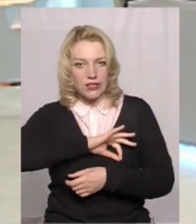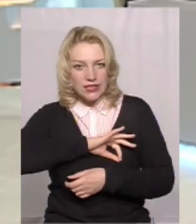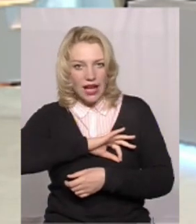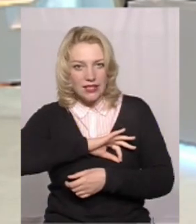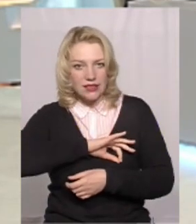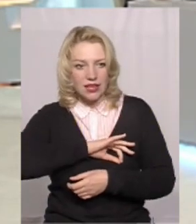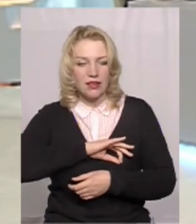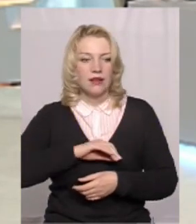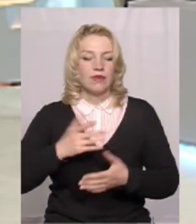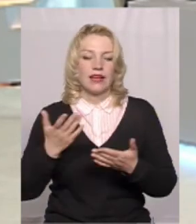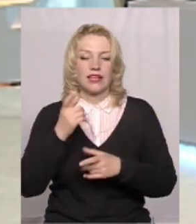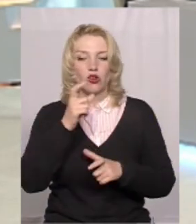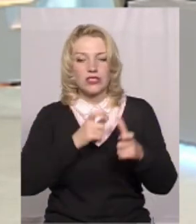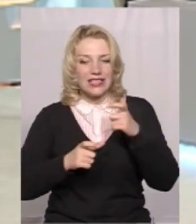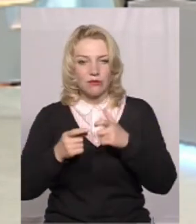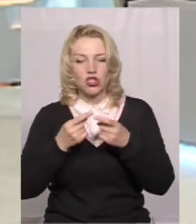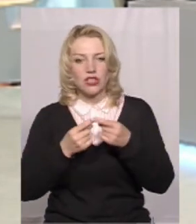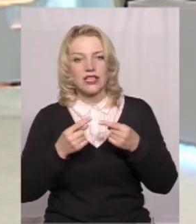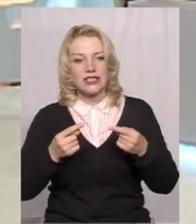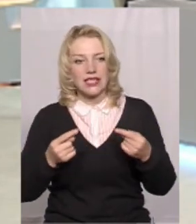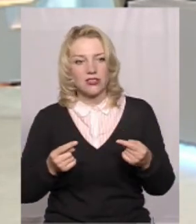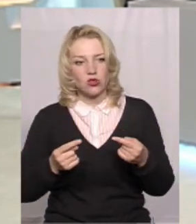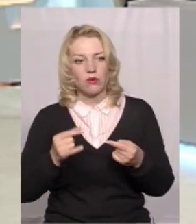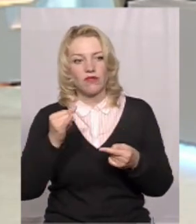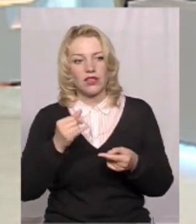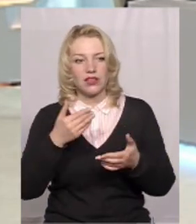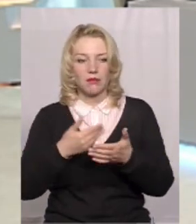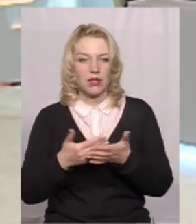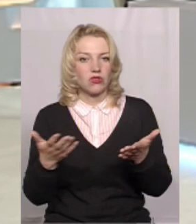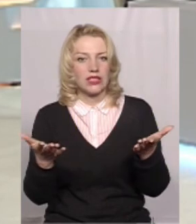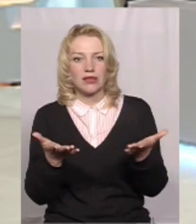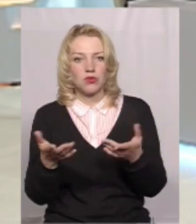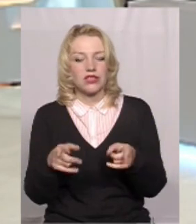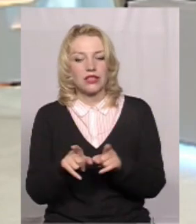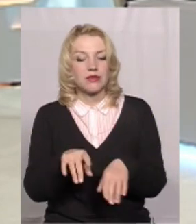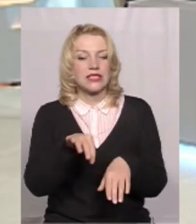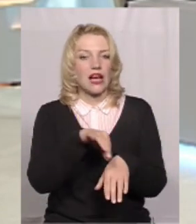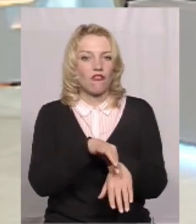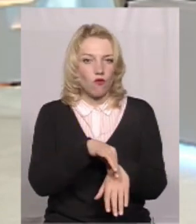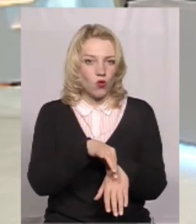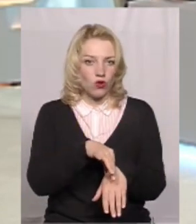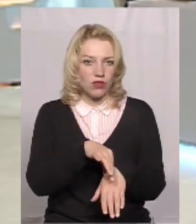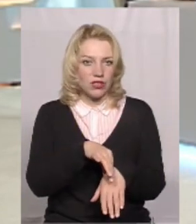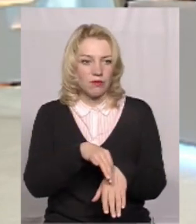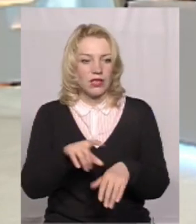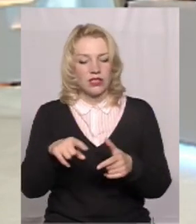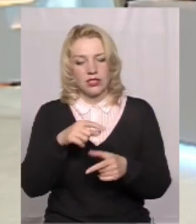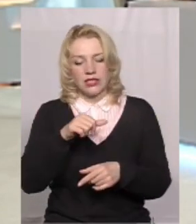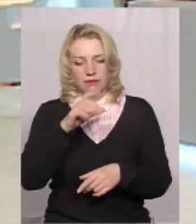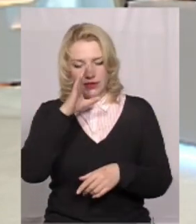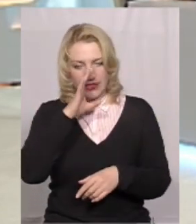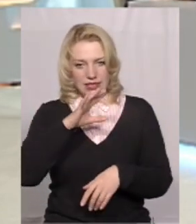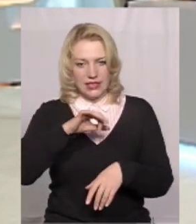хімічних засобів і якимось таким захворюванням чи поганим самопочуттям?